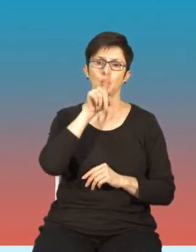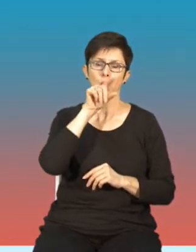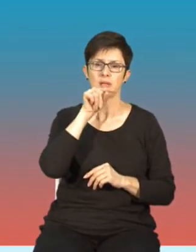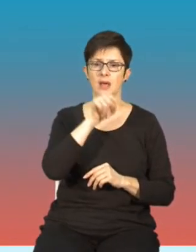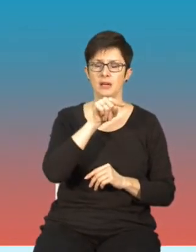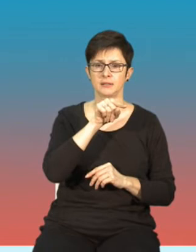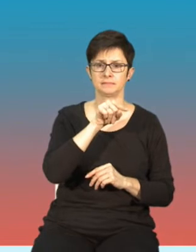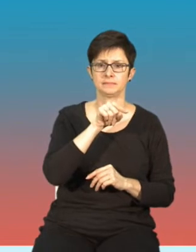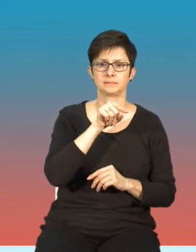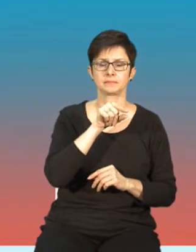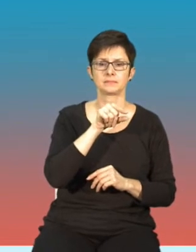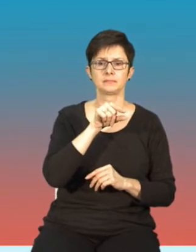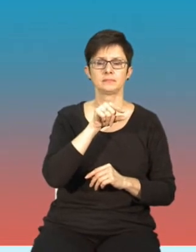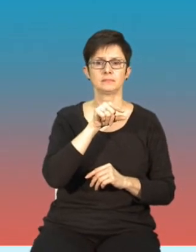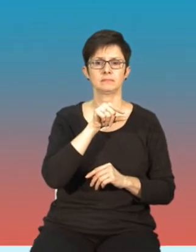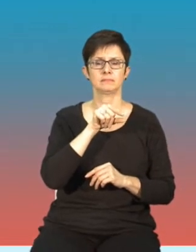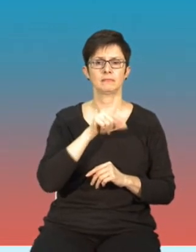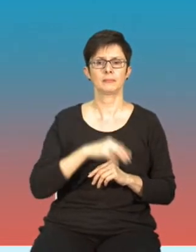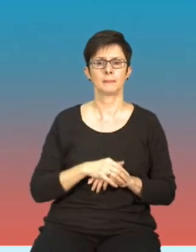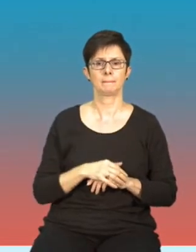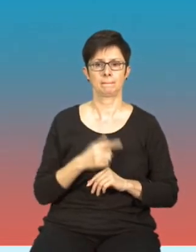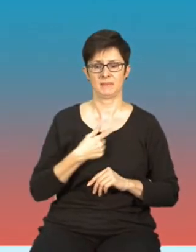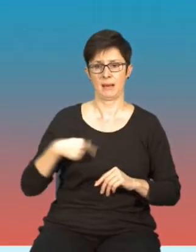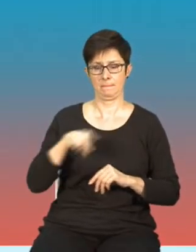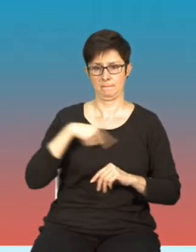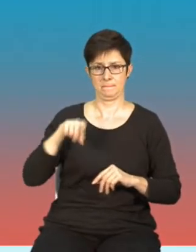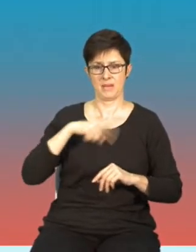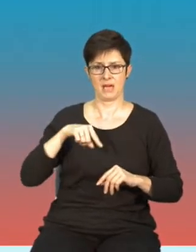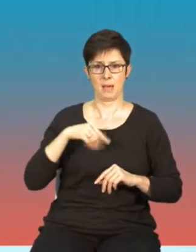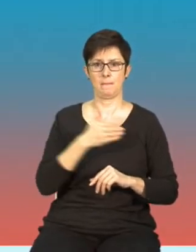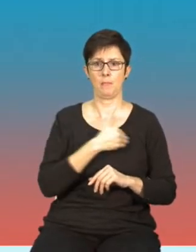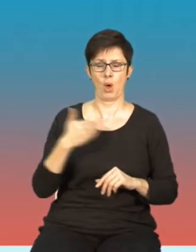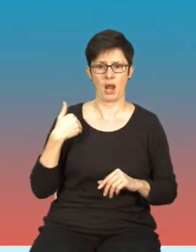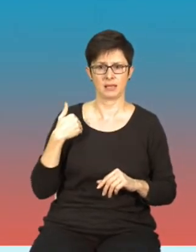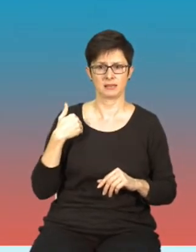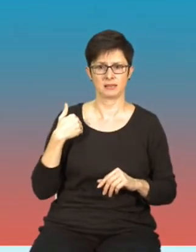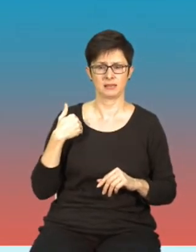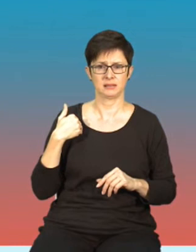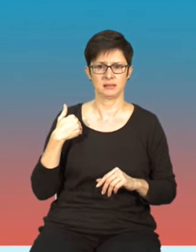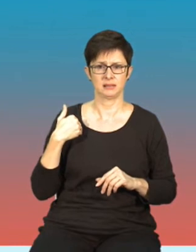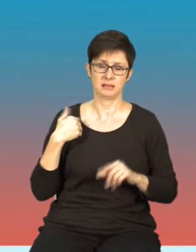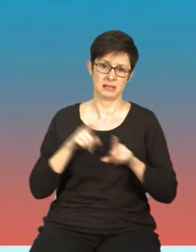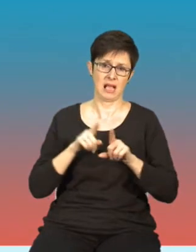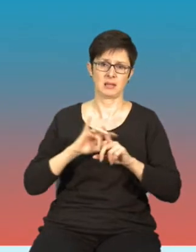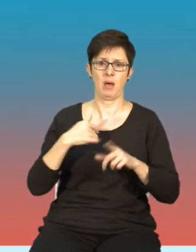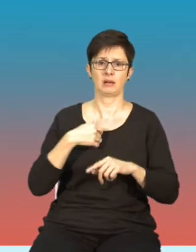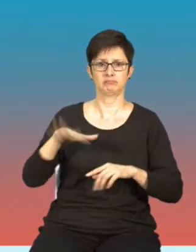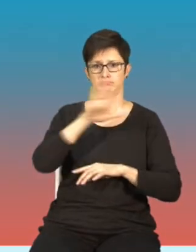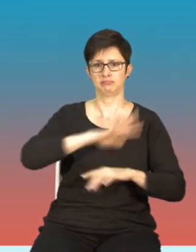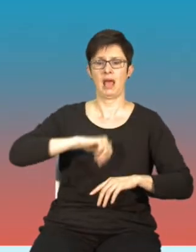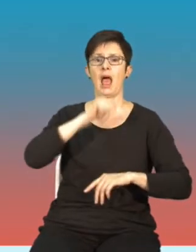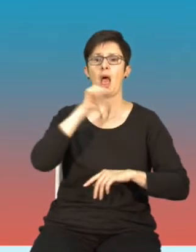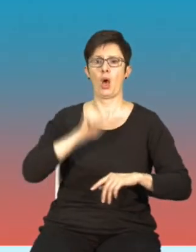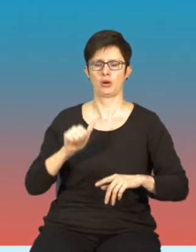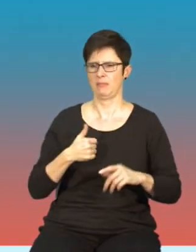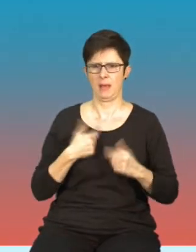jest, tak jak mówiłem, fakt, że my jako Polacy, ale patrząc szerzej jako Europejczycy, nie mamy